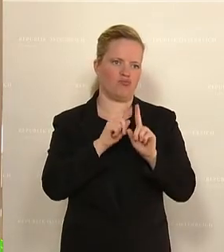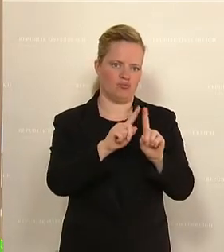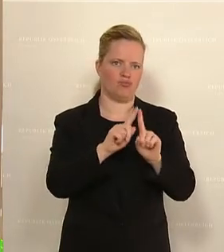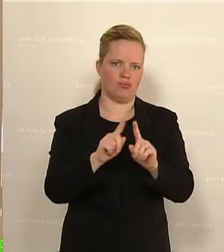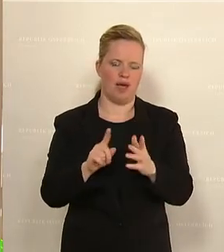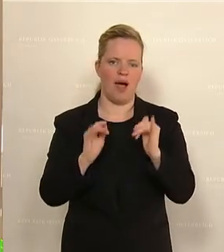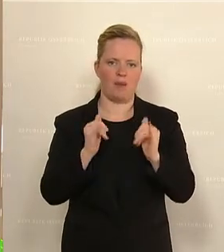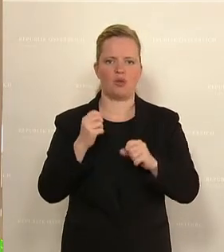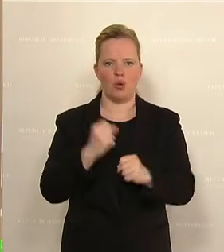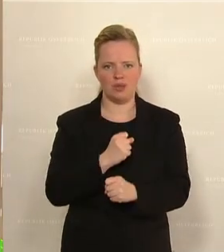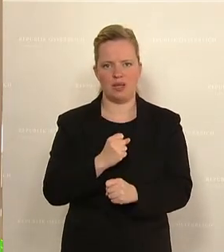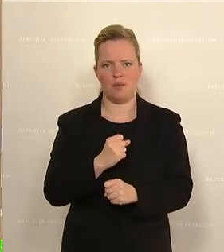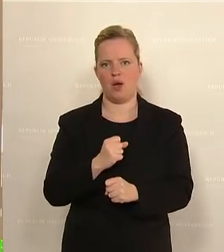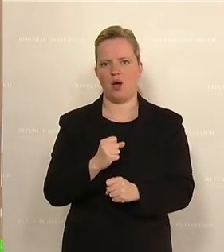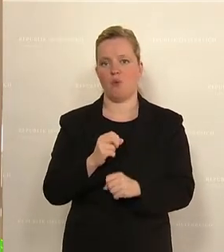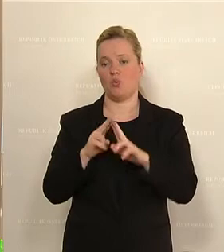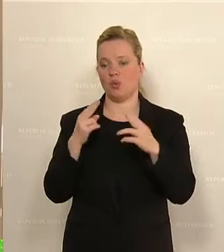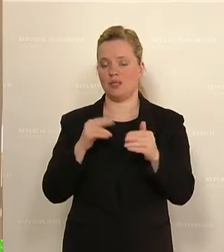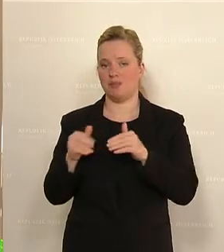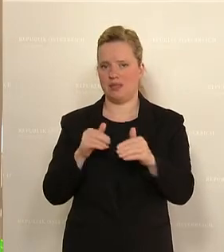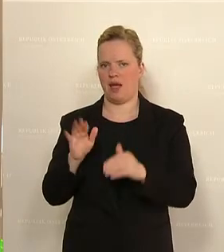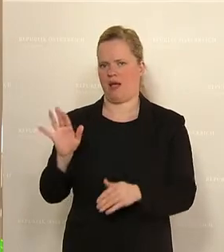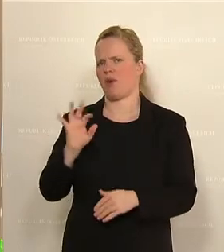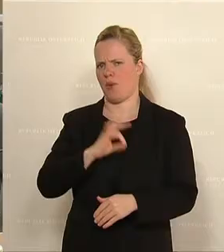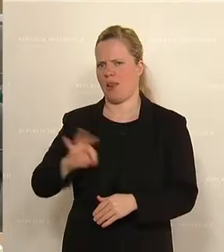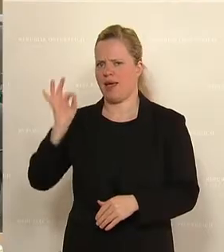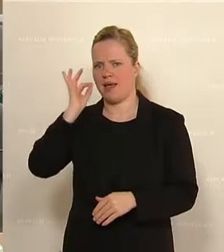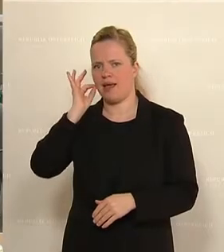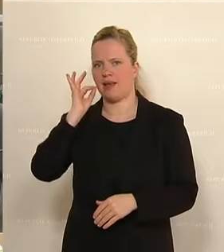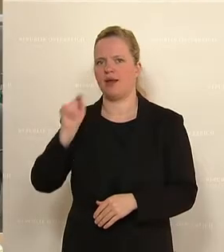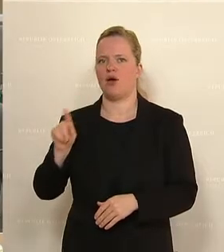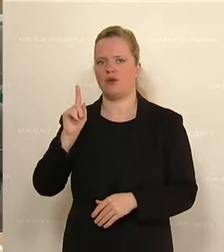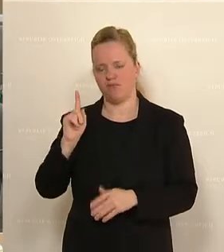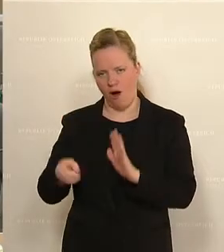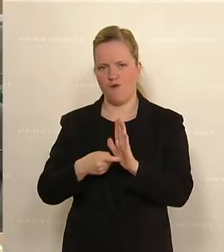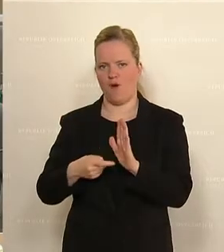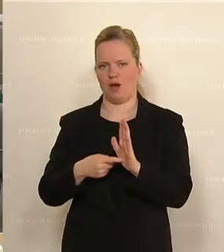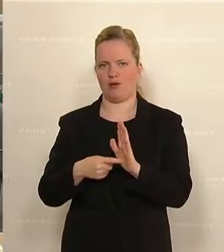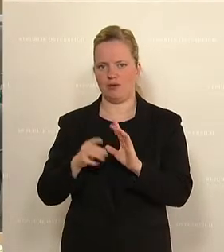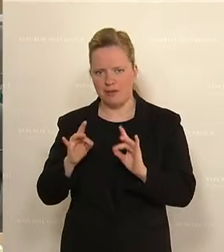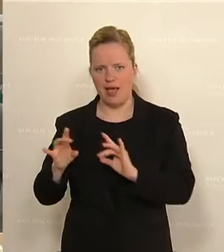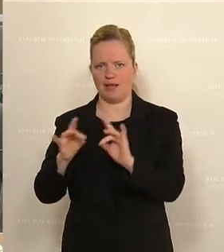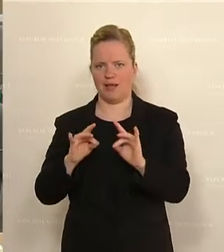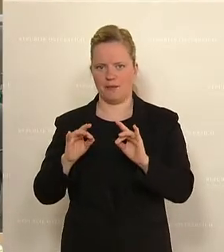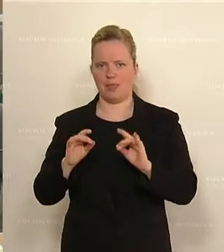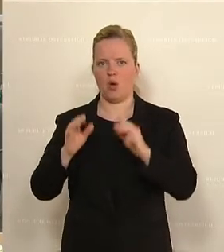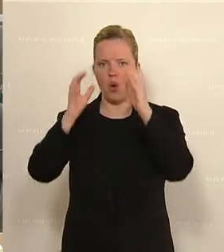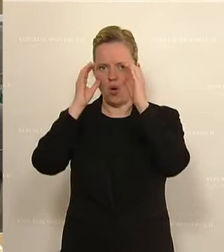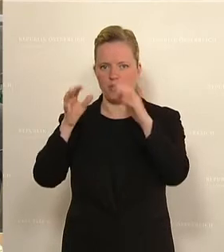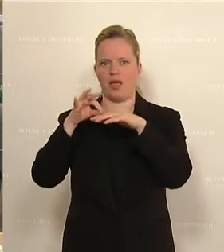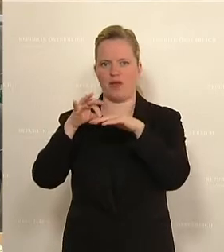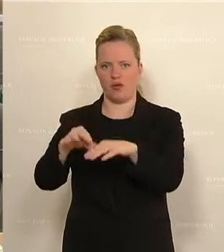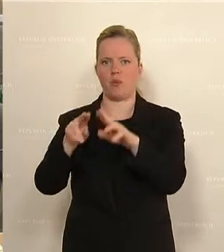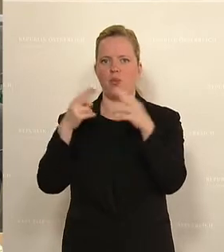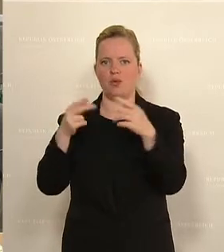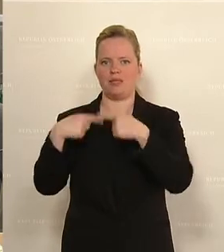Bundesminister, aber Ihre Kollegin vor allem auf, hier tätig zu werden und vor allem auf die ÖVP-geführten Bundesländer